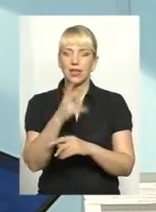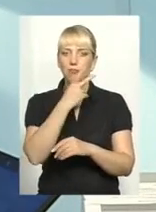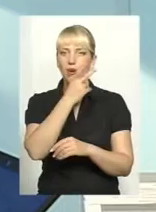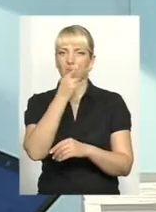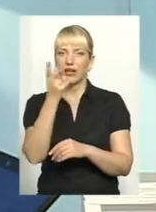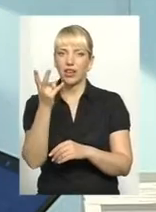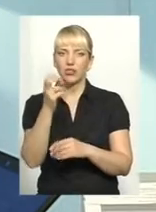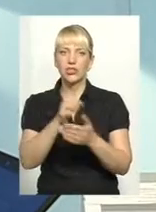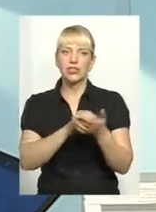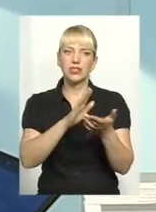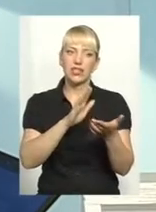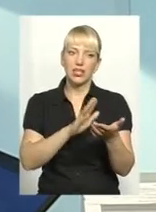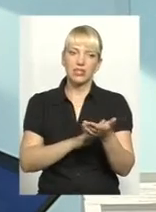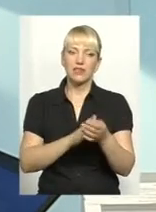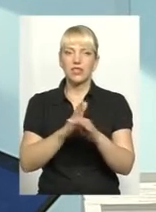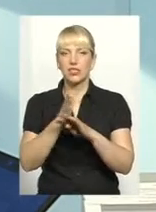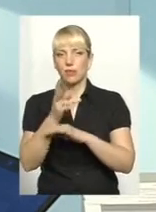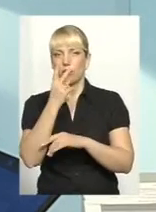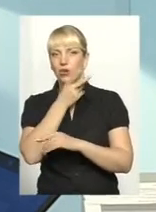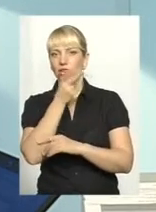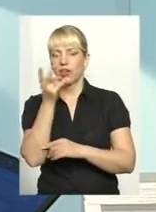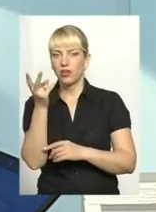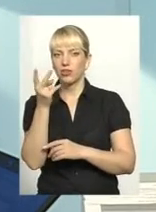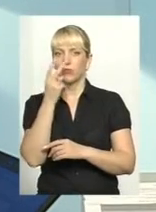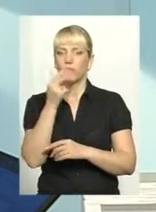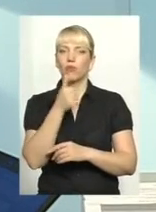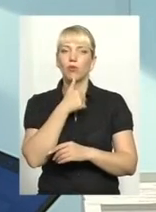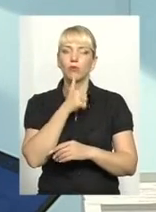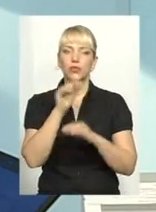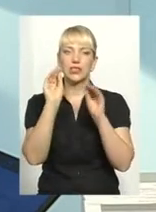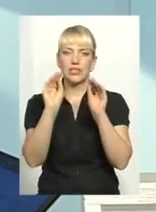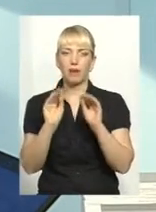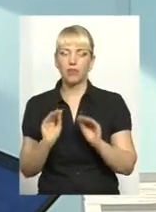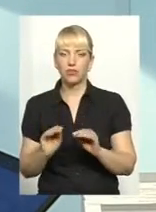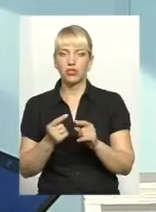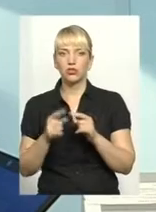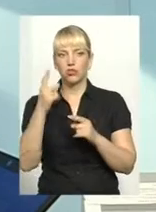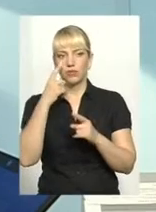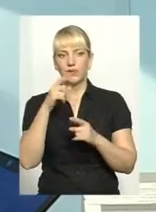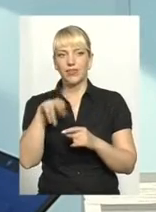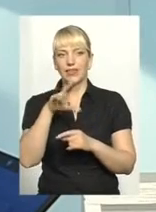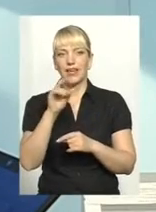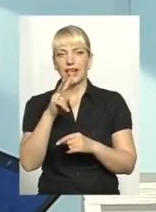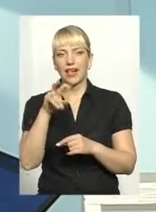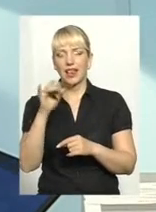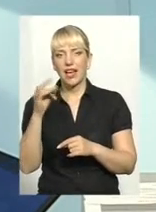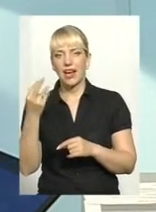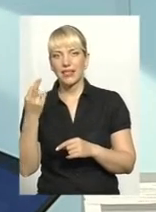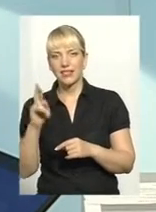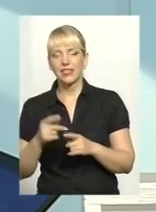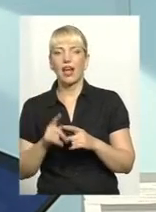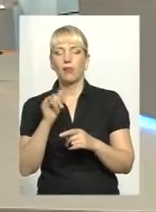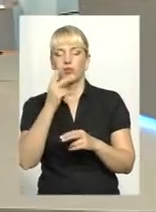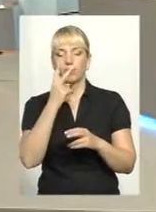спочатку, тоді зайти, переглянути, попробувати заповнити цю декларацію, подивитись той об